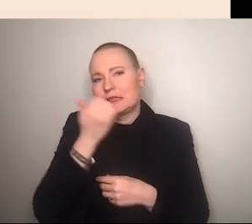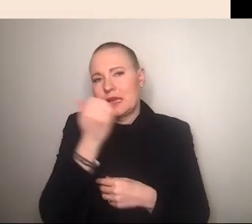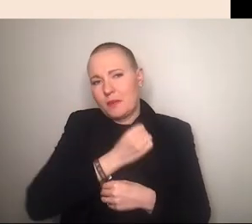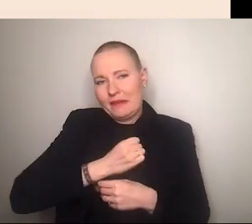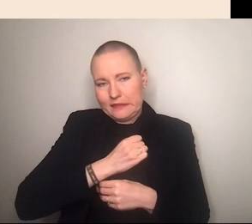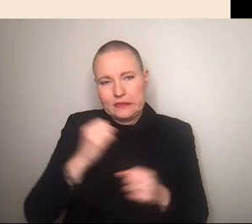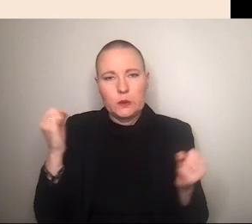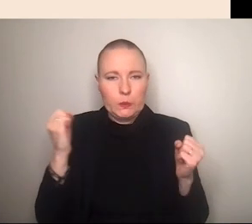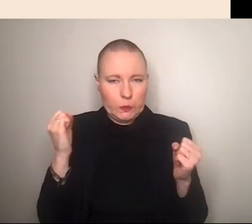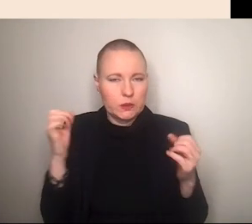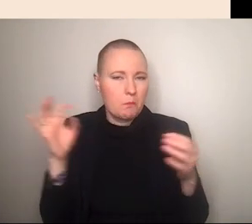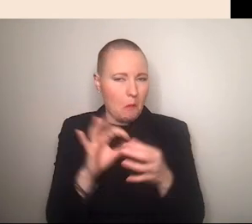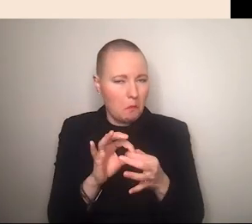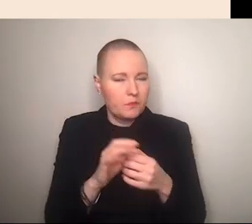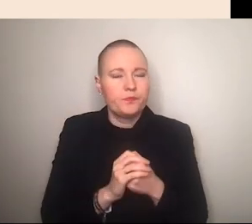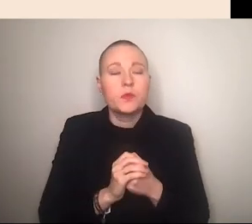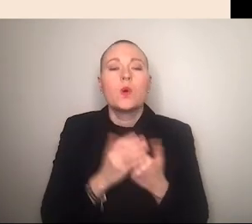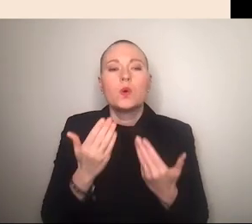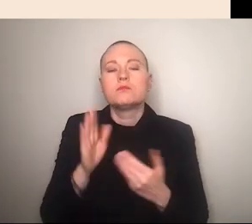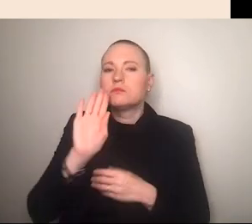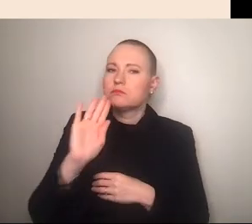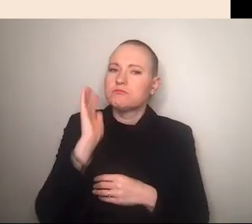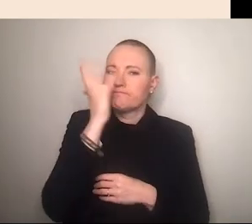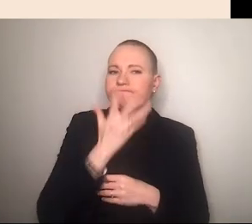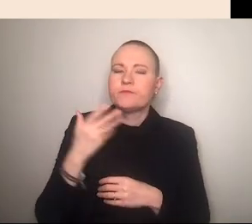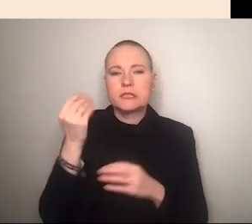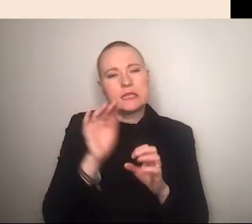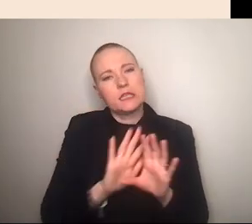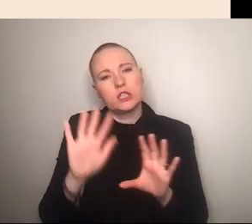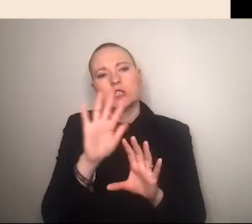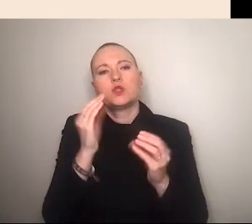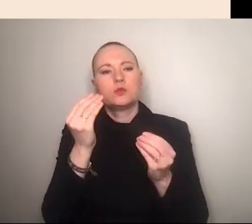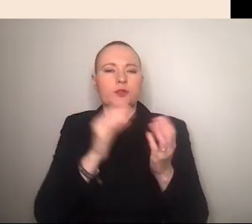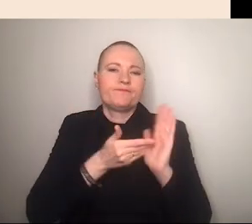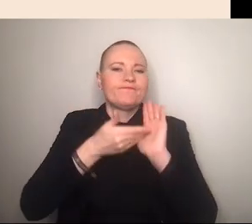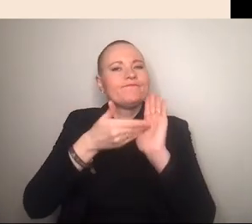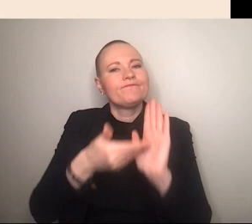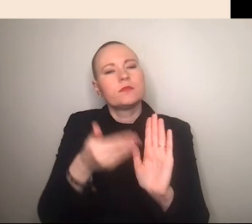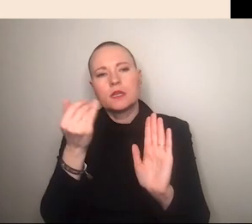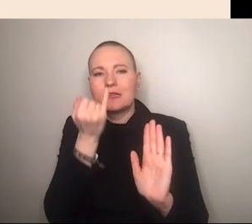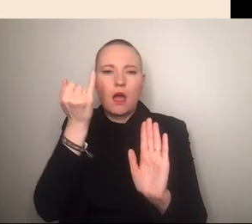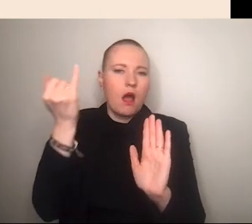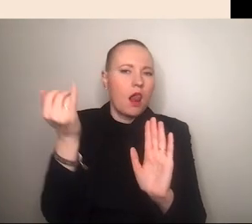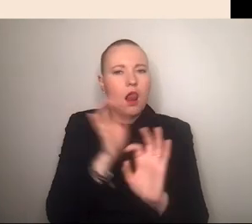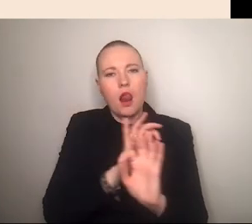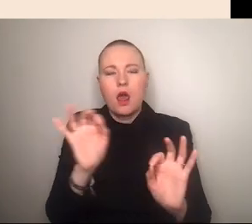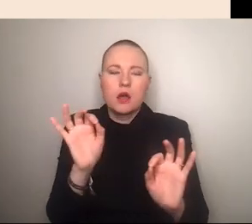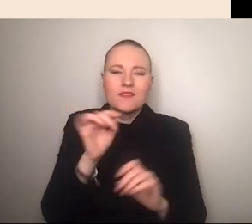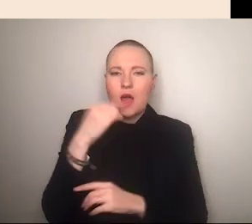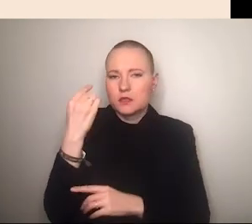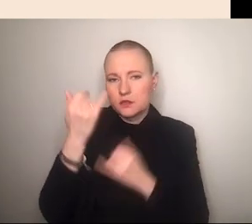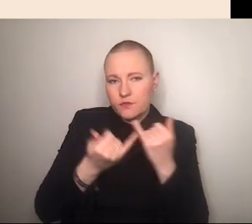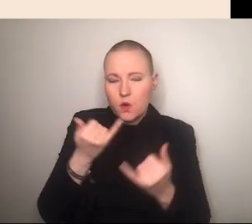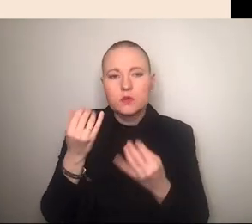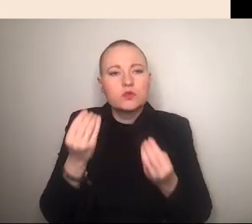und die ästhetik der schwert weis spiegelt häufig das ideal eben von weißen frauen wieder die stereotypische